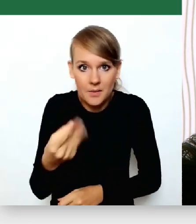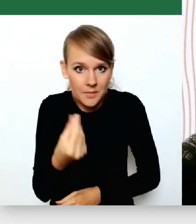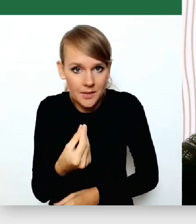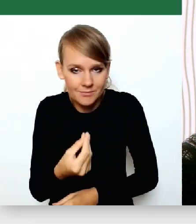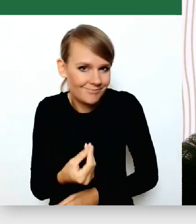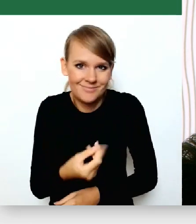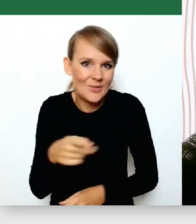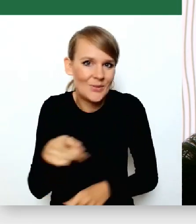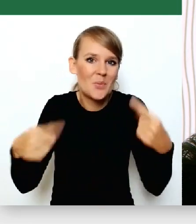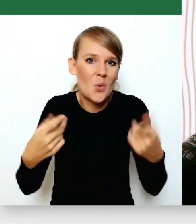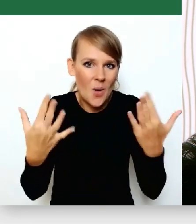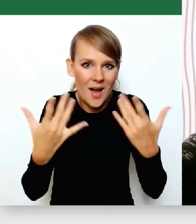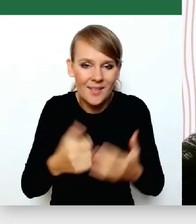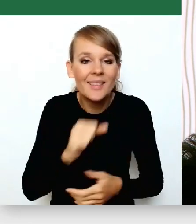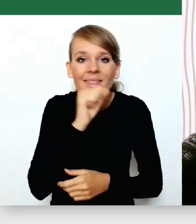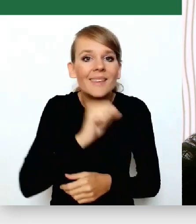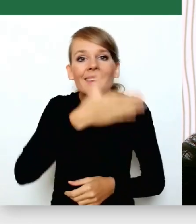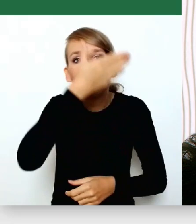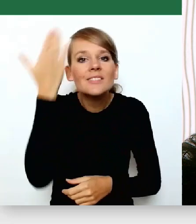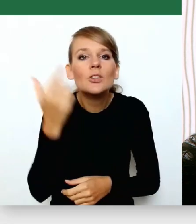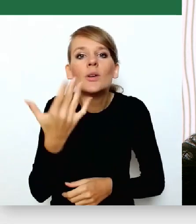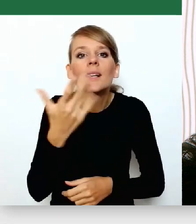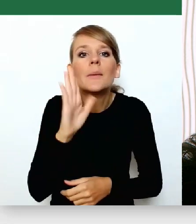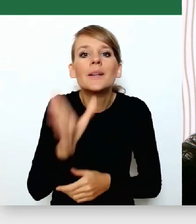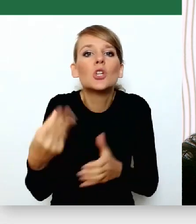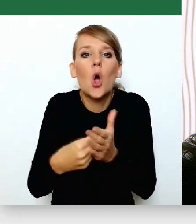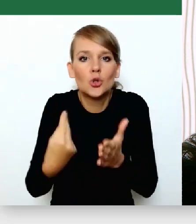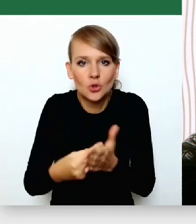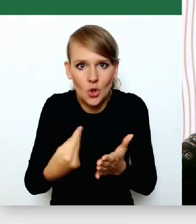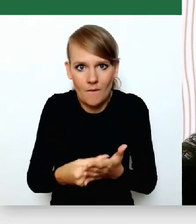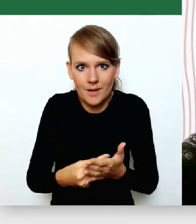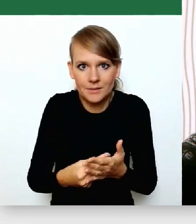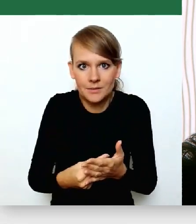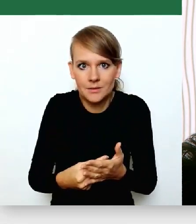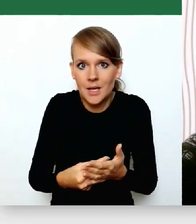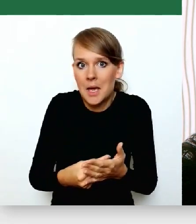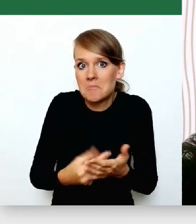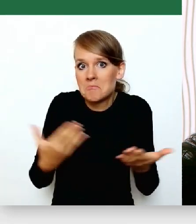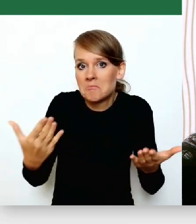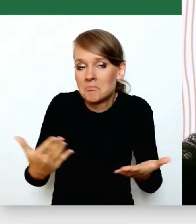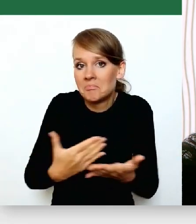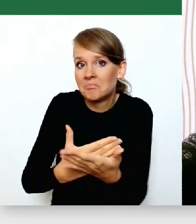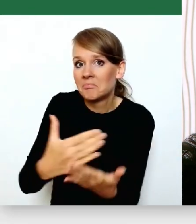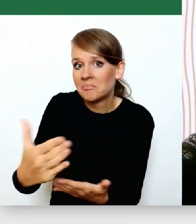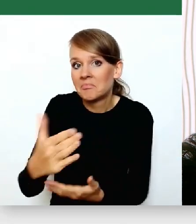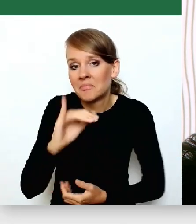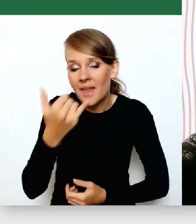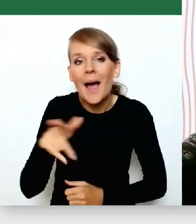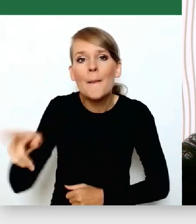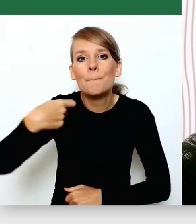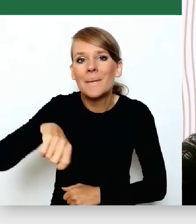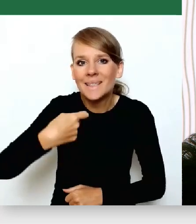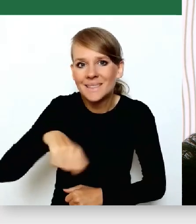proste. Nikt nie wiedział, ile to będzie kosztowało. Jak my daleko się posuniemy, tu pan prezydent mówił,